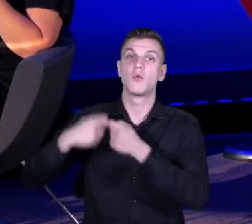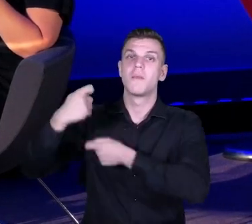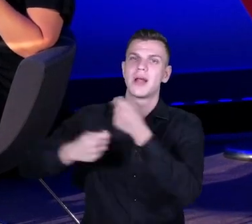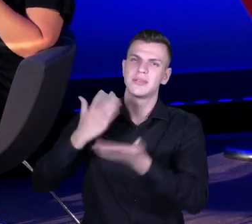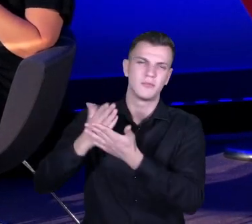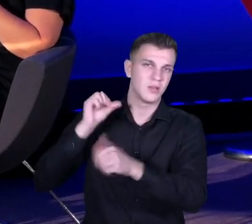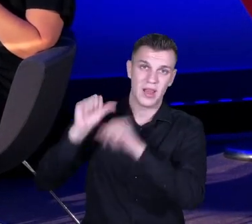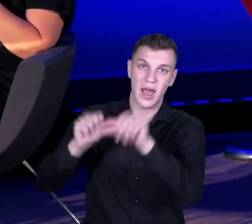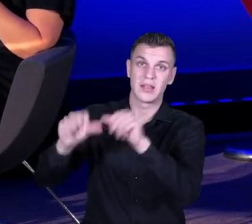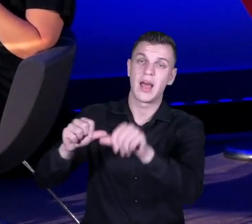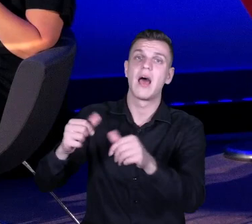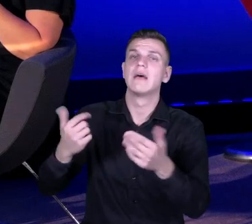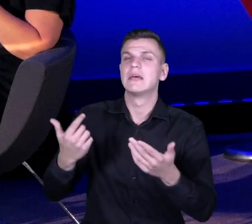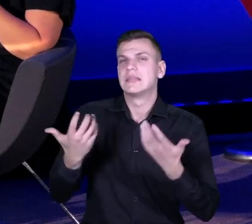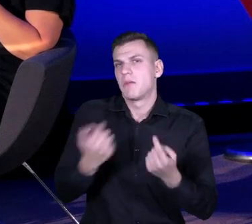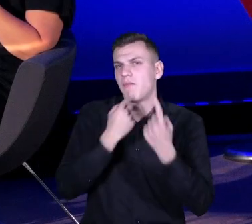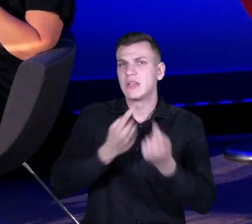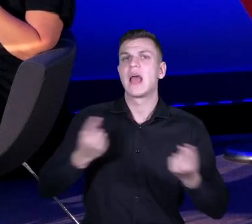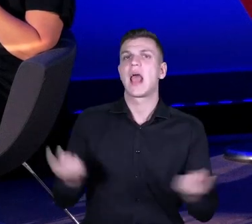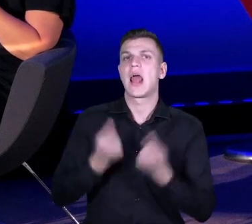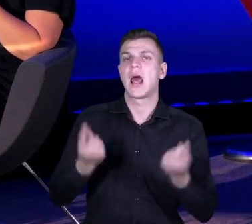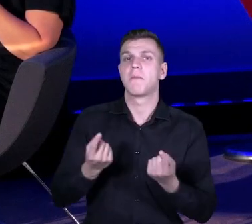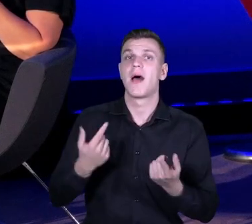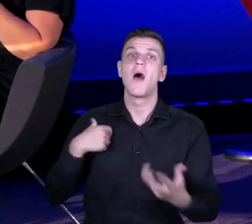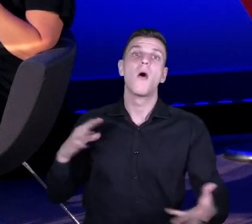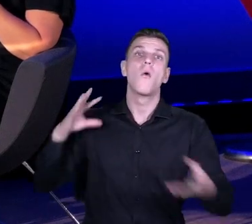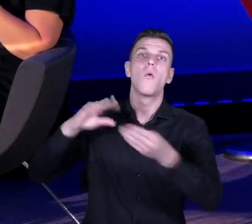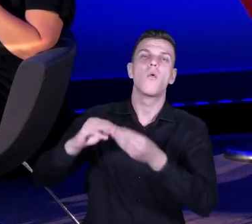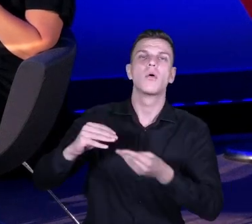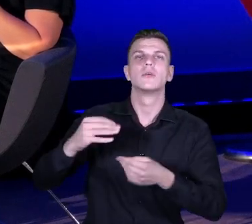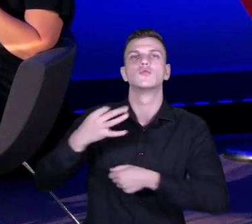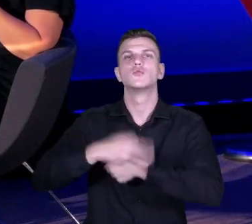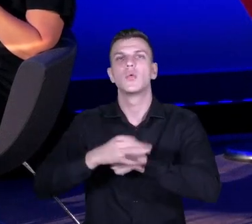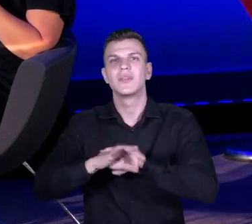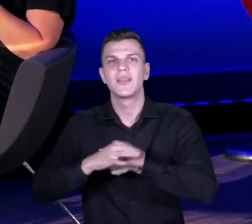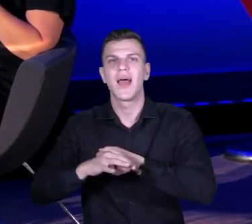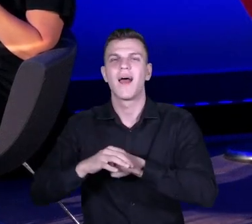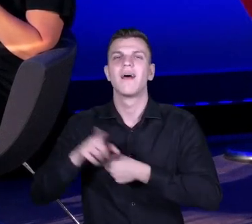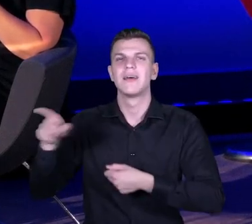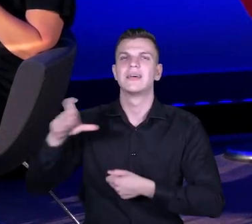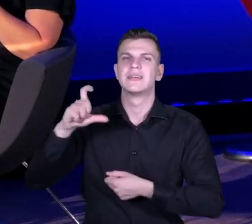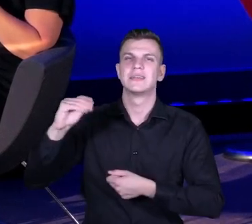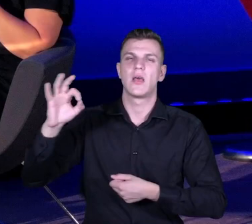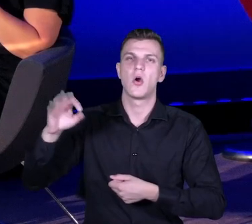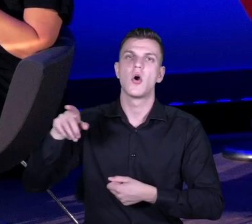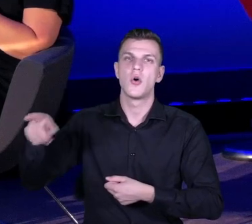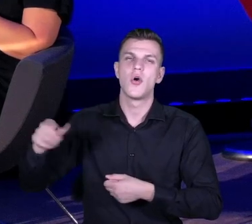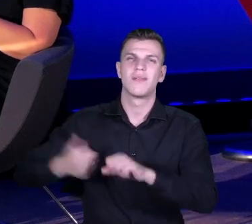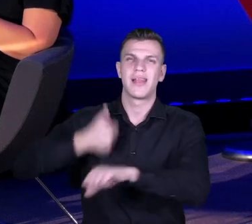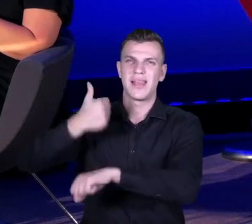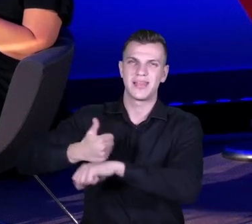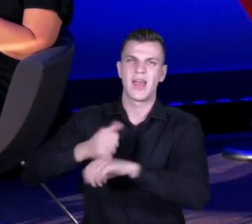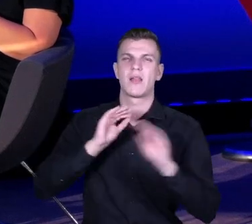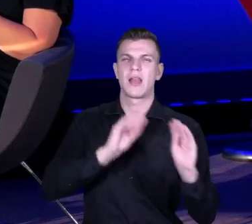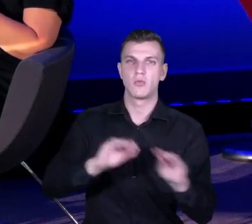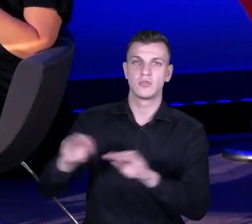lat i tu lokowanie produktu, bo moje doświadczenia na studiach podyplomowych liderów oświaty były bezcenne i pokazywały, że ja